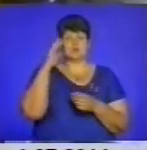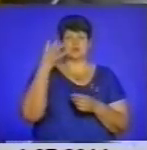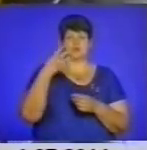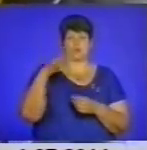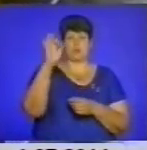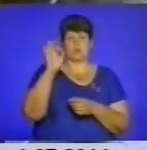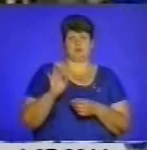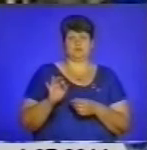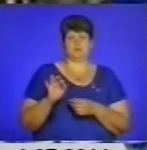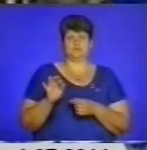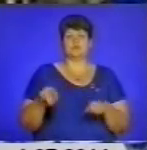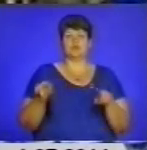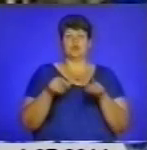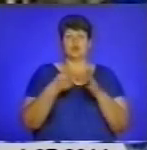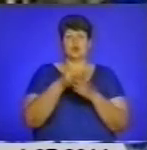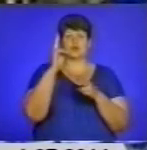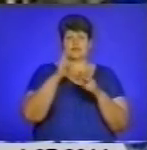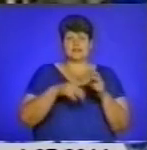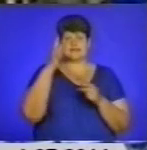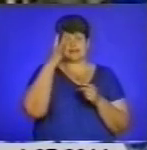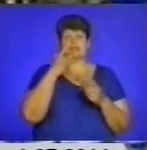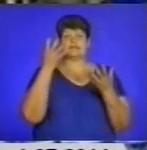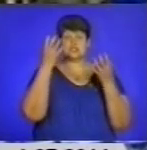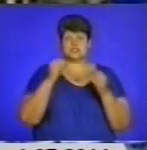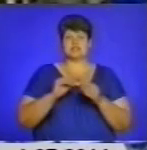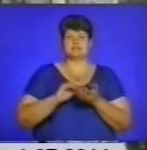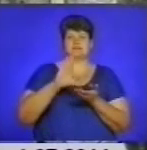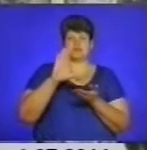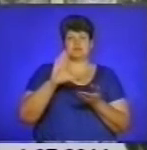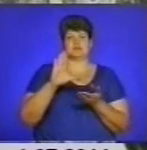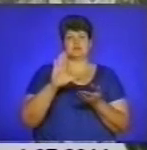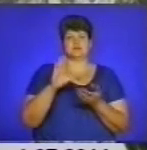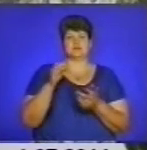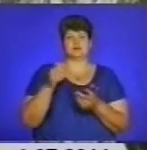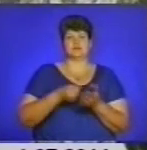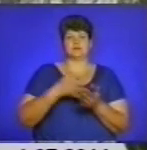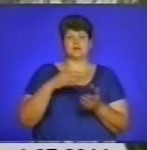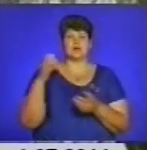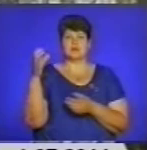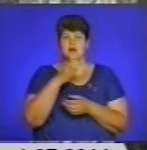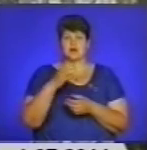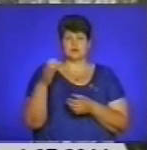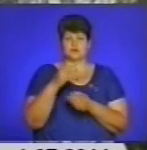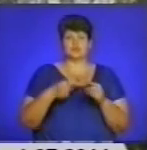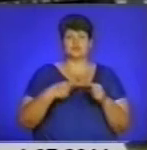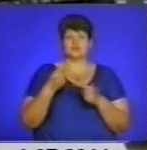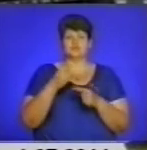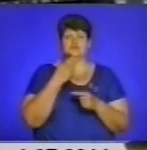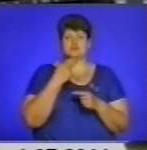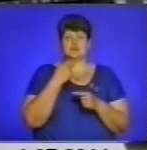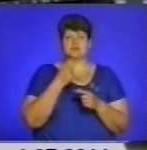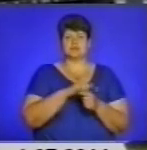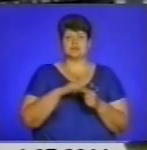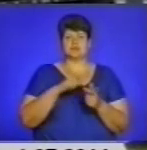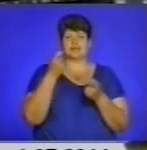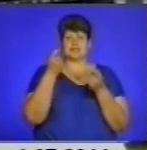40%. І до кінця літа ще раз зросте ціна на алкоголь. Нагадаємо, у червні через збільшення акцизів найдешевша горілка